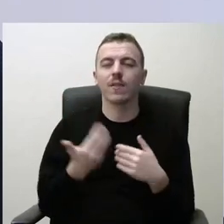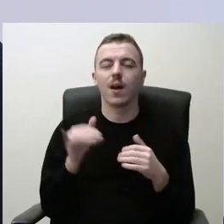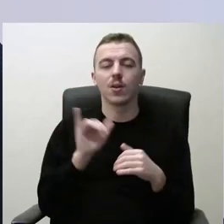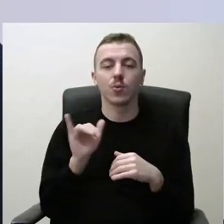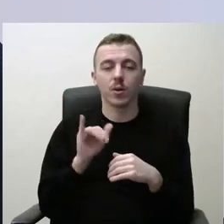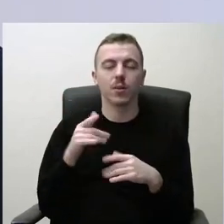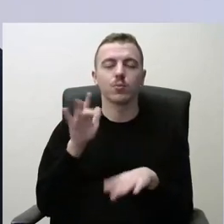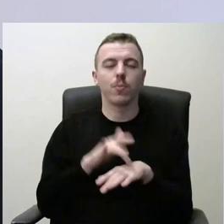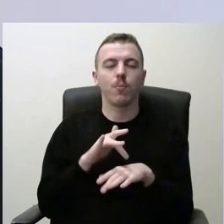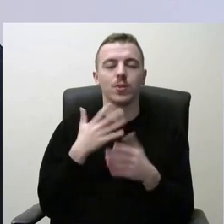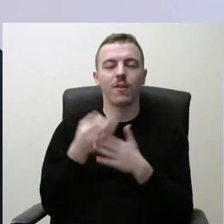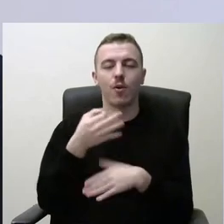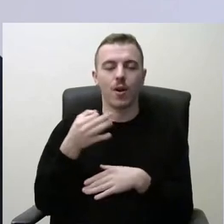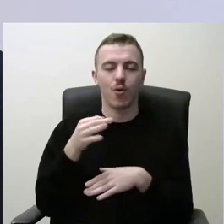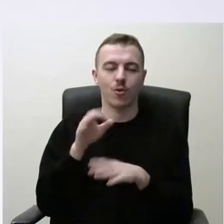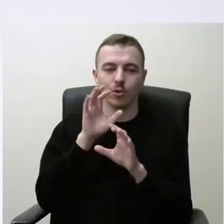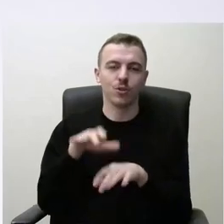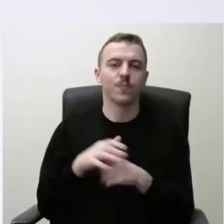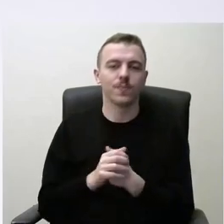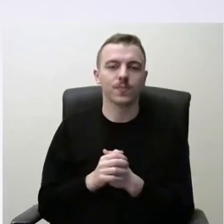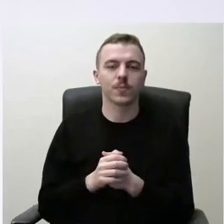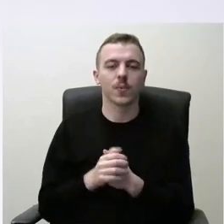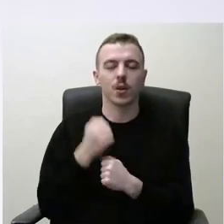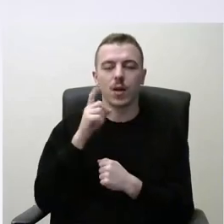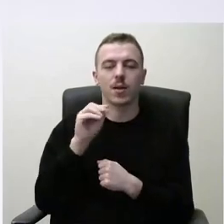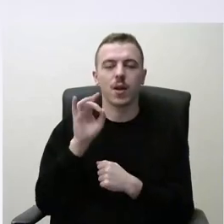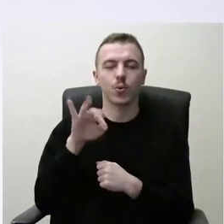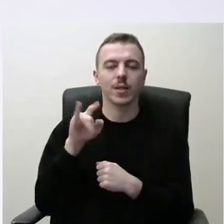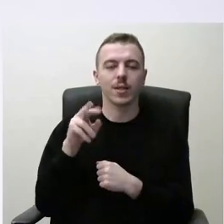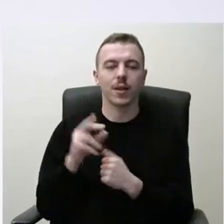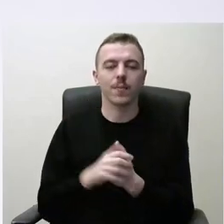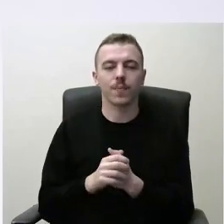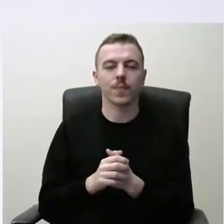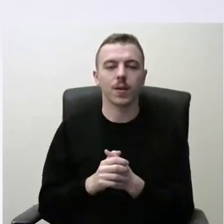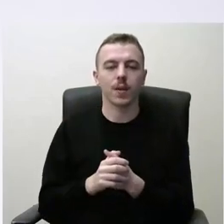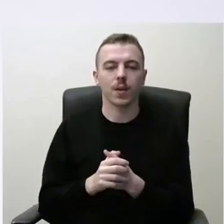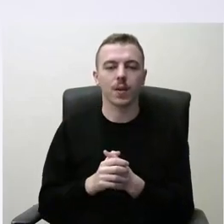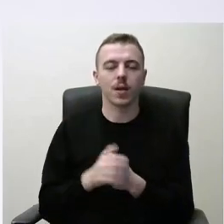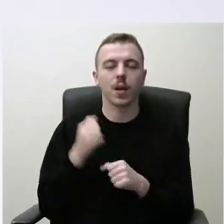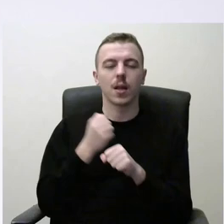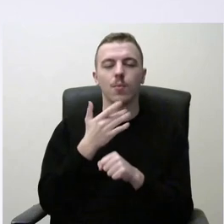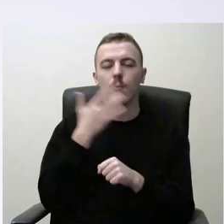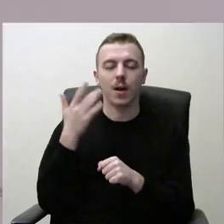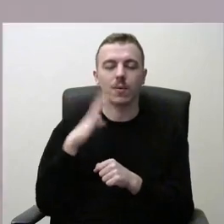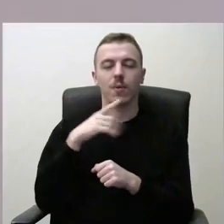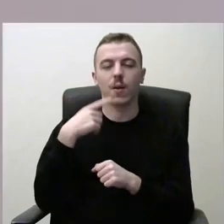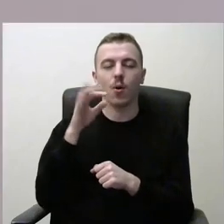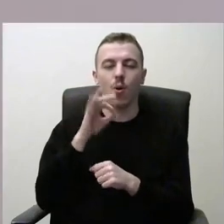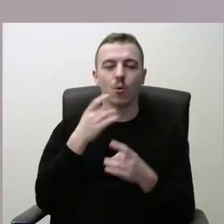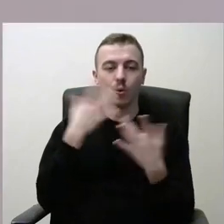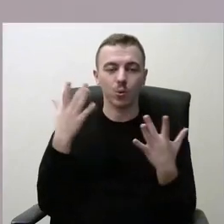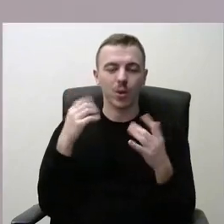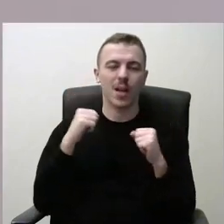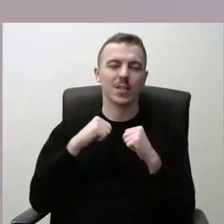pamėgs savo rajoną. Dėkuoju. Pone Dėgūtite. Darbo partija, kalbėdama apie kultūrą ir